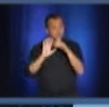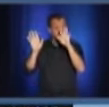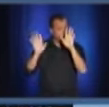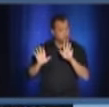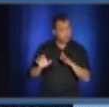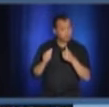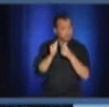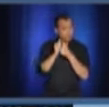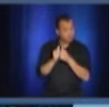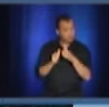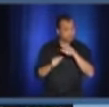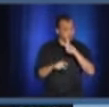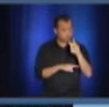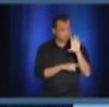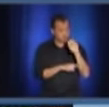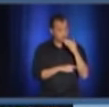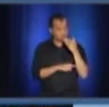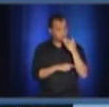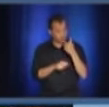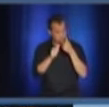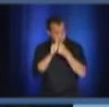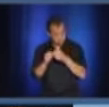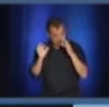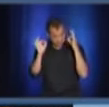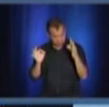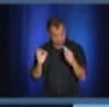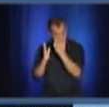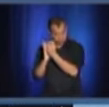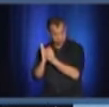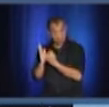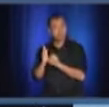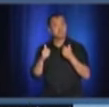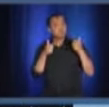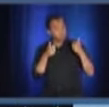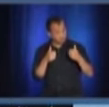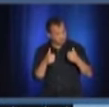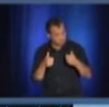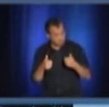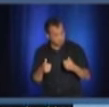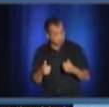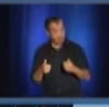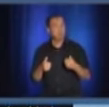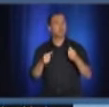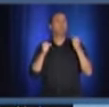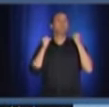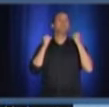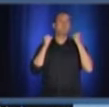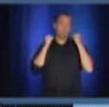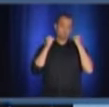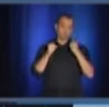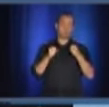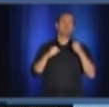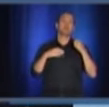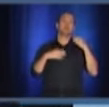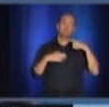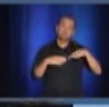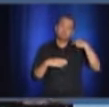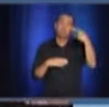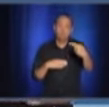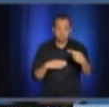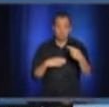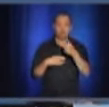en respectant les consignes, si on démontre qu n pas d'éclosions, on pourra à ce moment-là relâcher. Je ne sais si vous comprenez. C'est comme on fait actuellement. On a